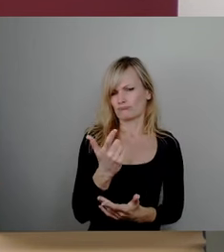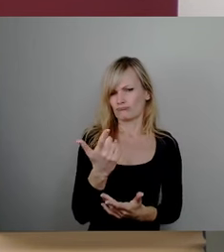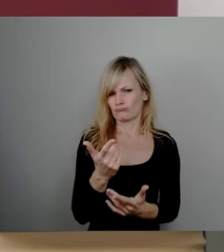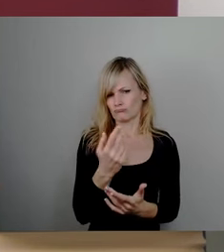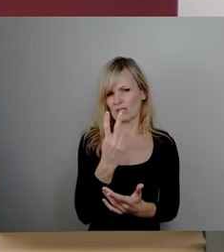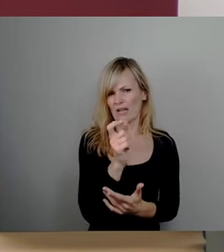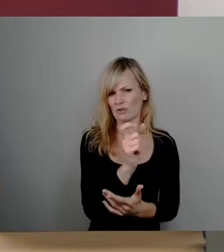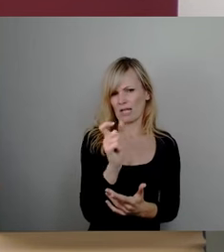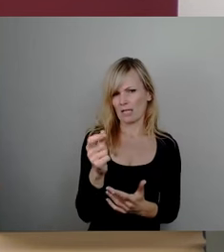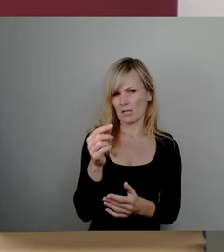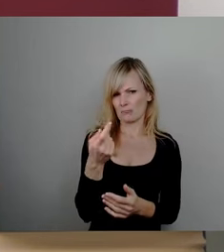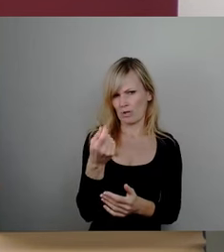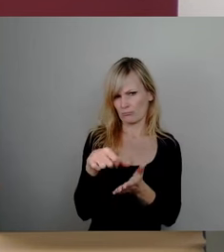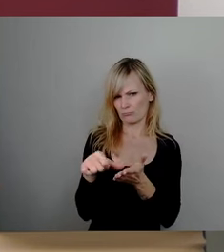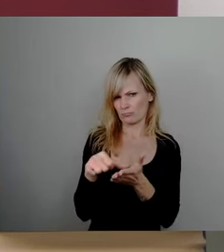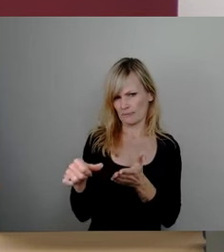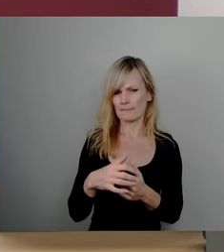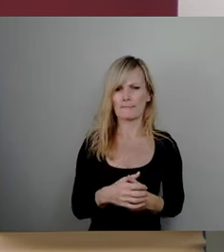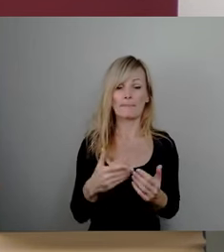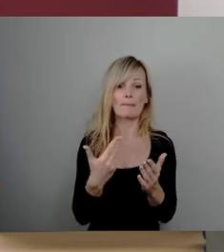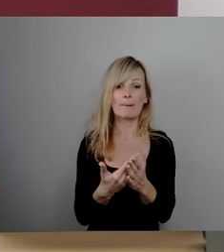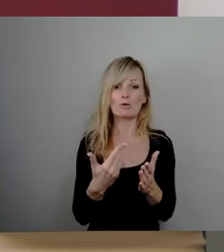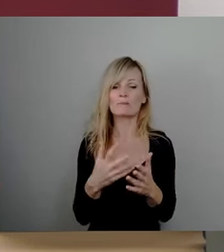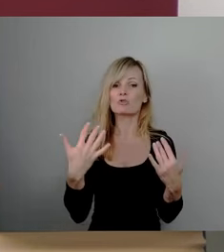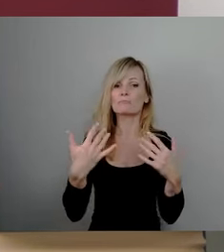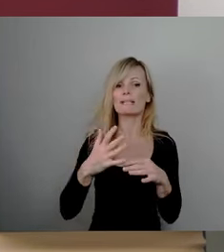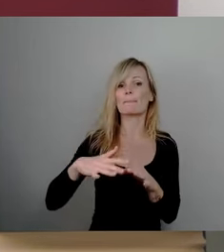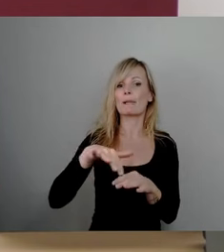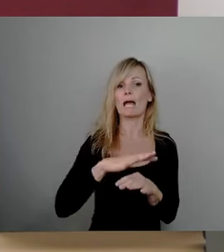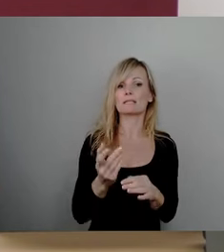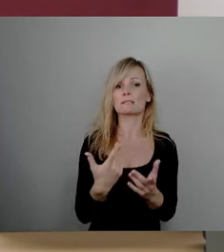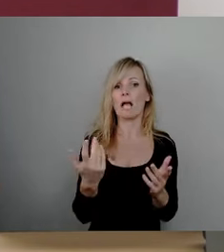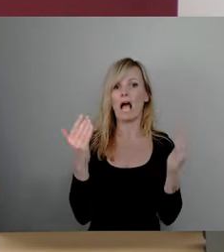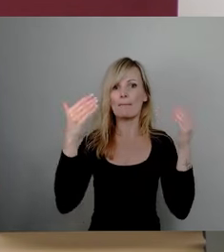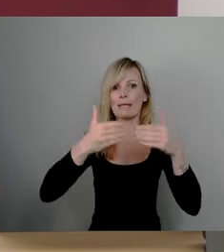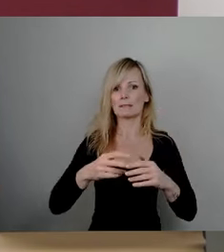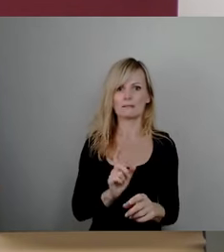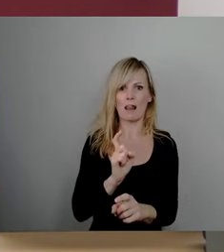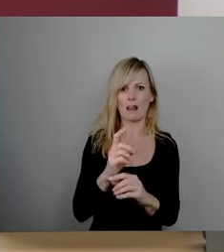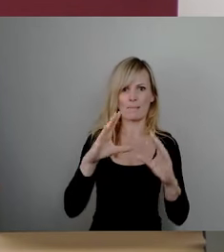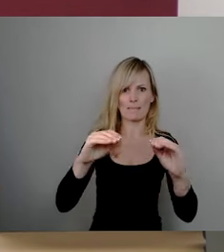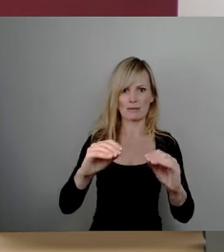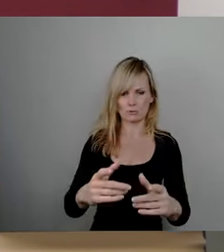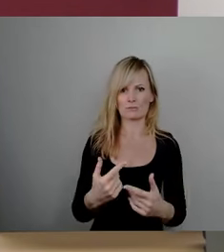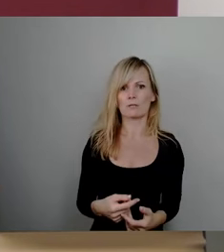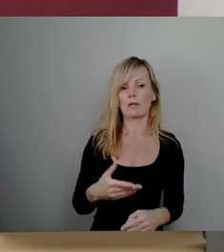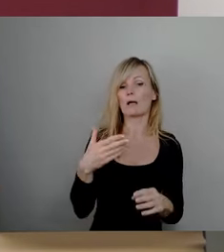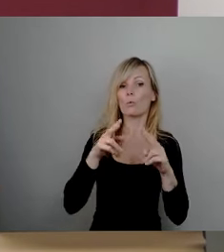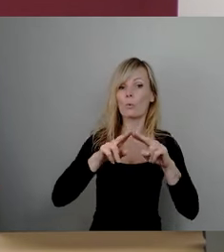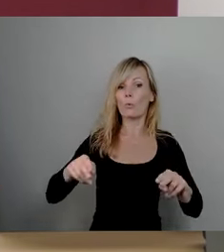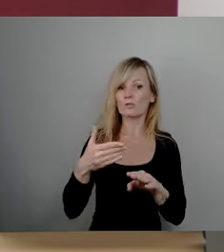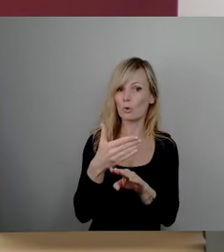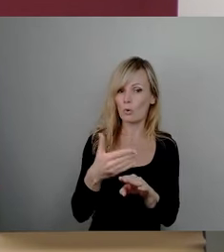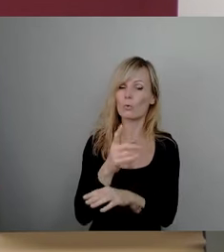außerhalb der festgelegten Zeiten. Das ist genau das, die Ruhestörung. Und ein großer Tatbestand ist das Befahren und